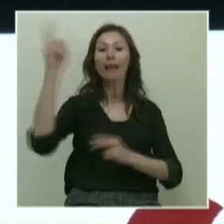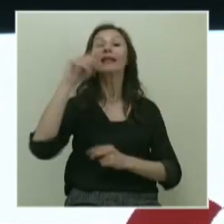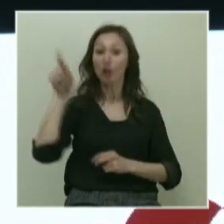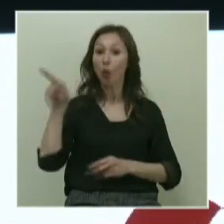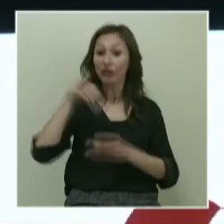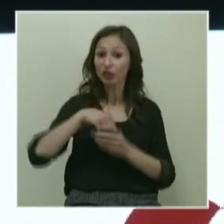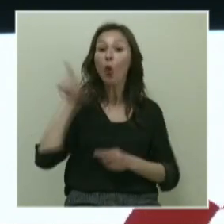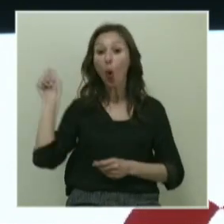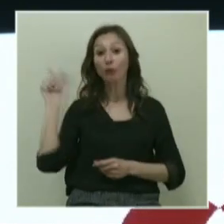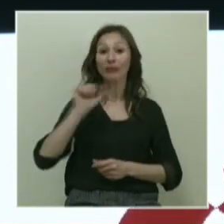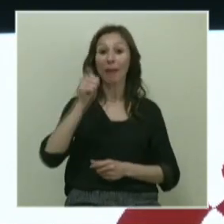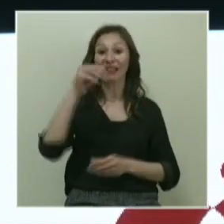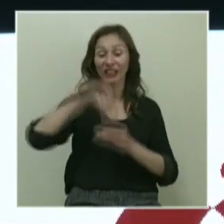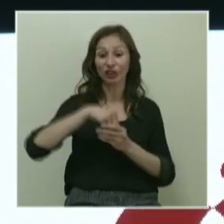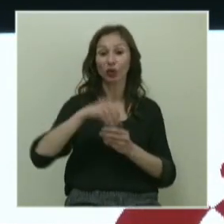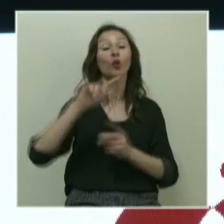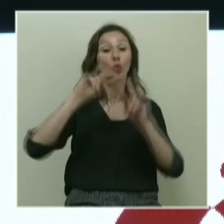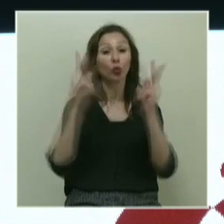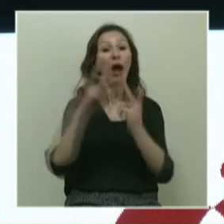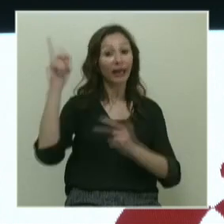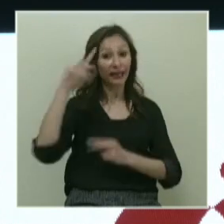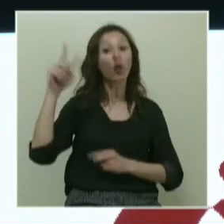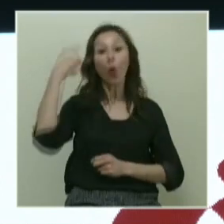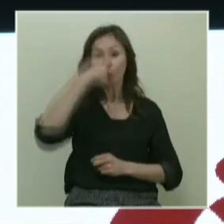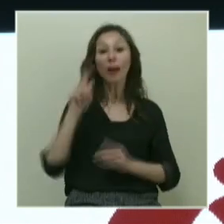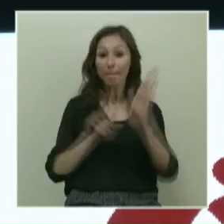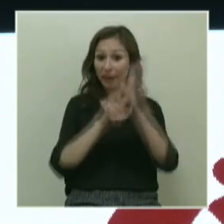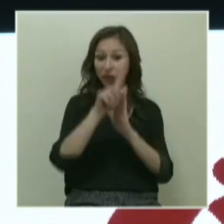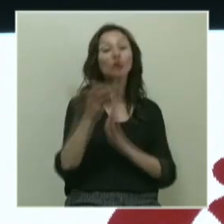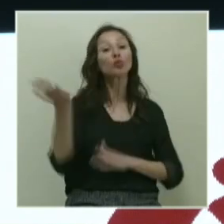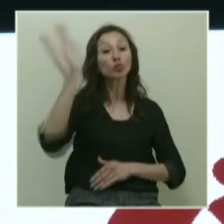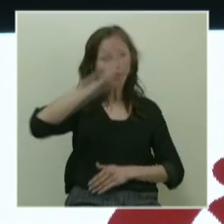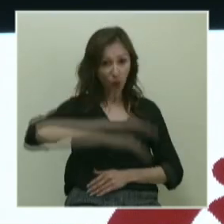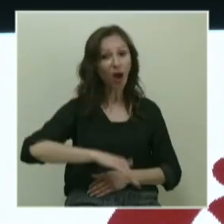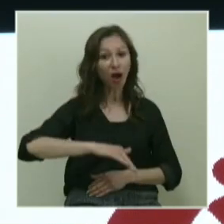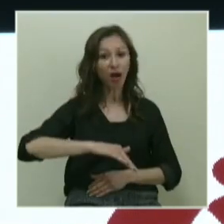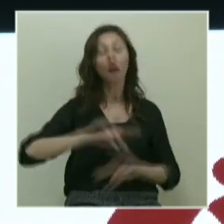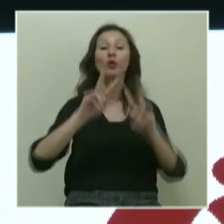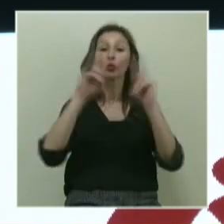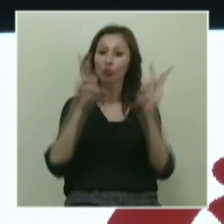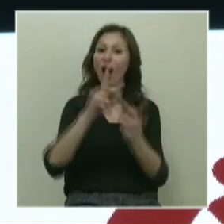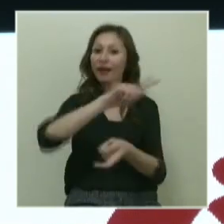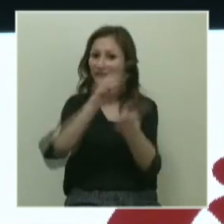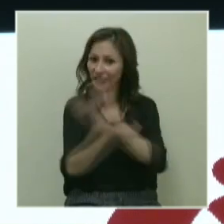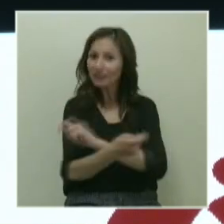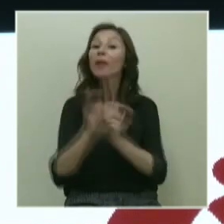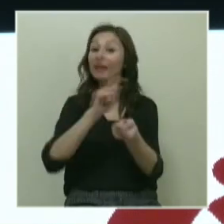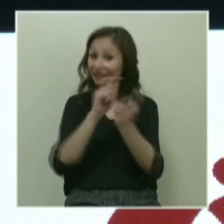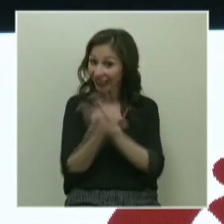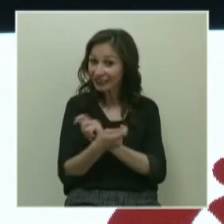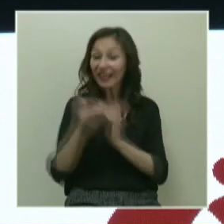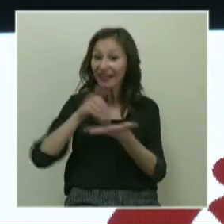onun için, o zaman için. Dünya lideriydi, o yüzden başarılıydı. Sonra dünya değişirken değişmeyi